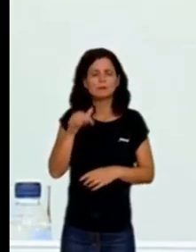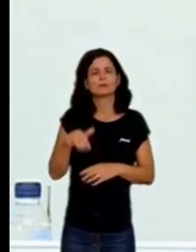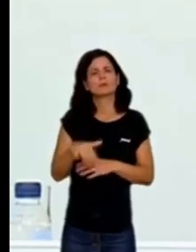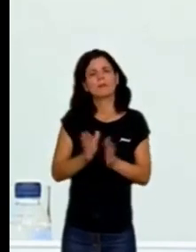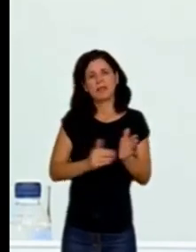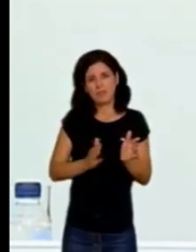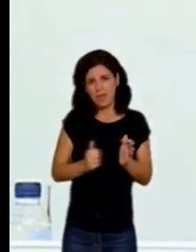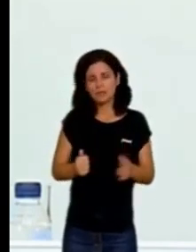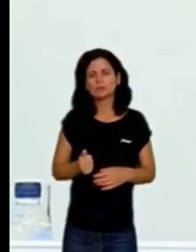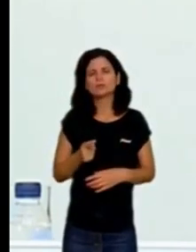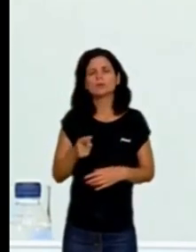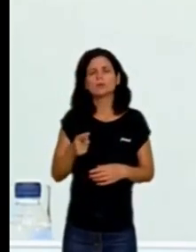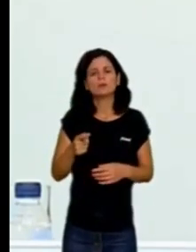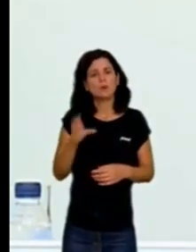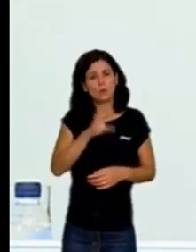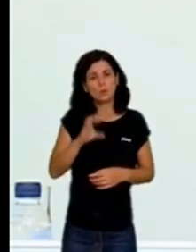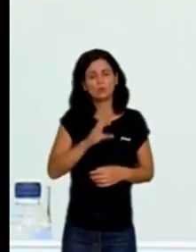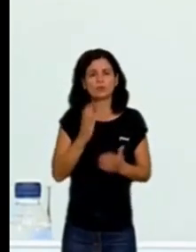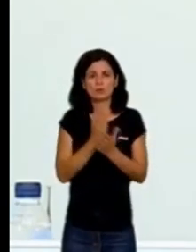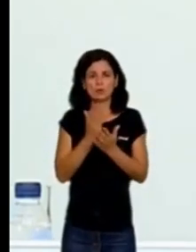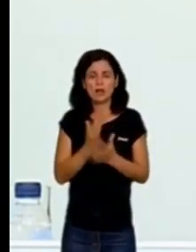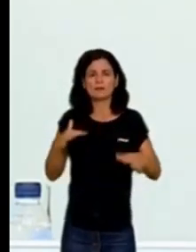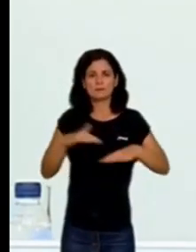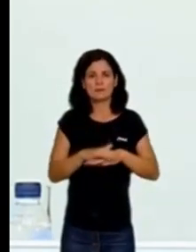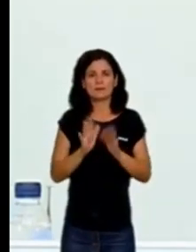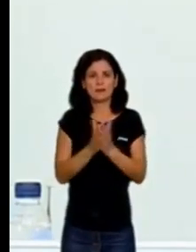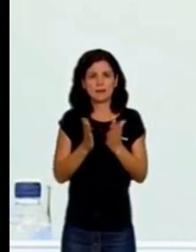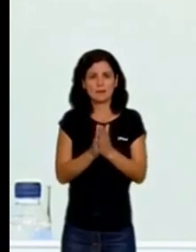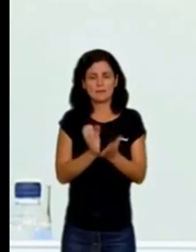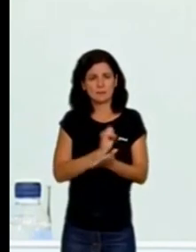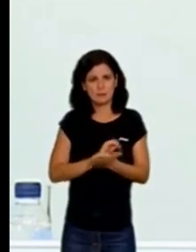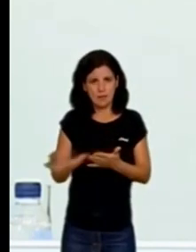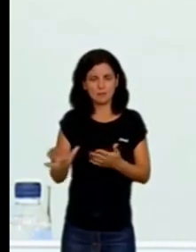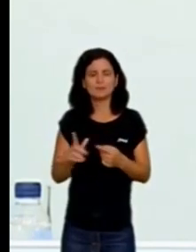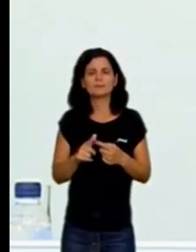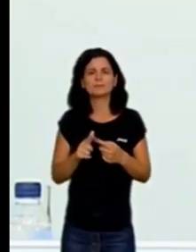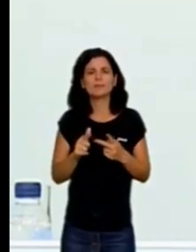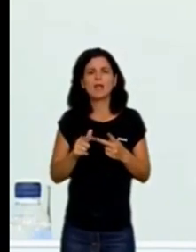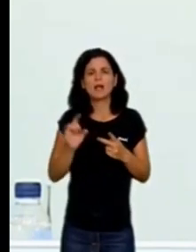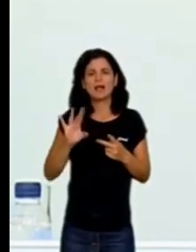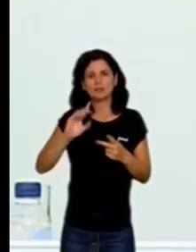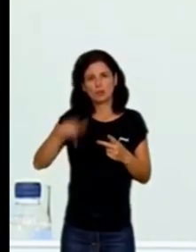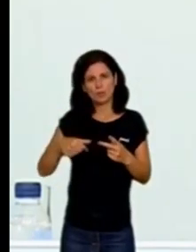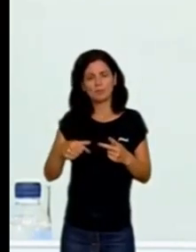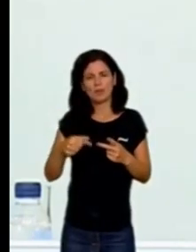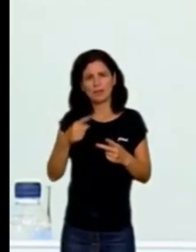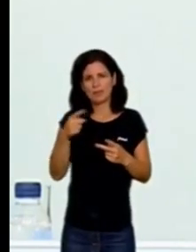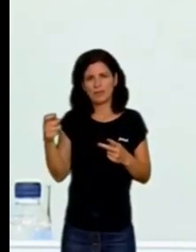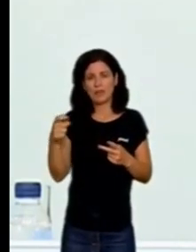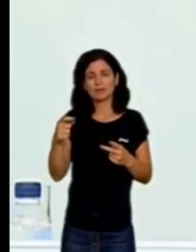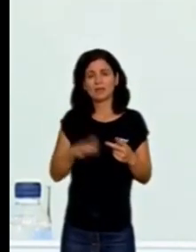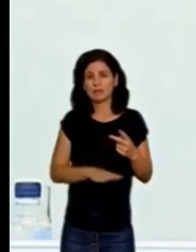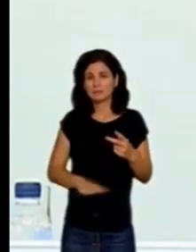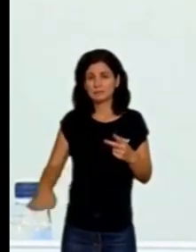amb la gratuïtat dels llibres a través del programa Xerça Llibres. 14.500 xiquets tindran